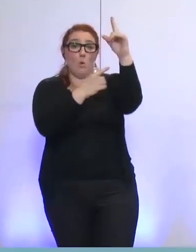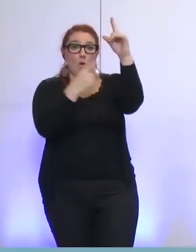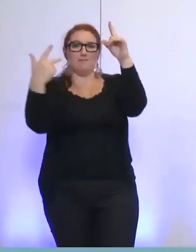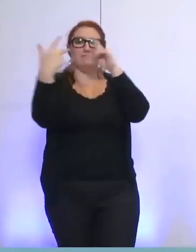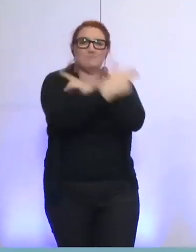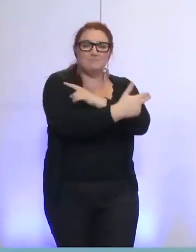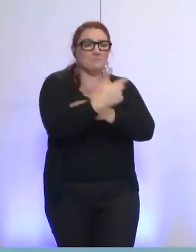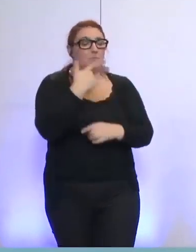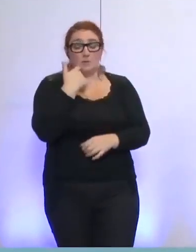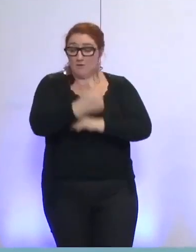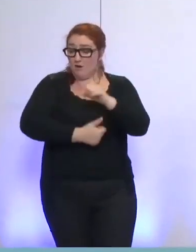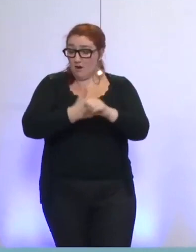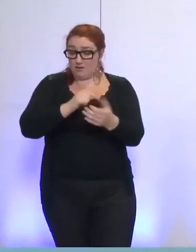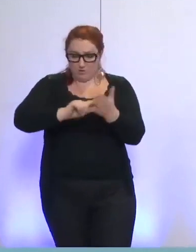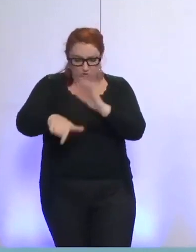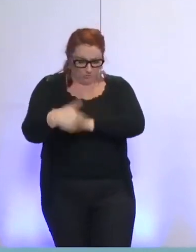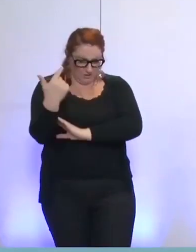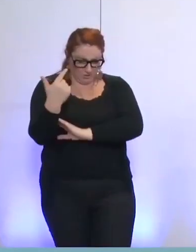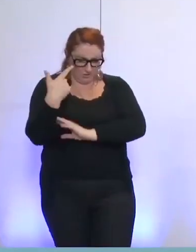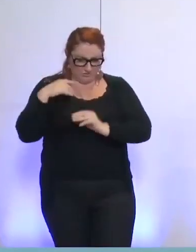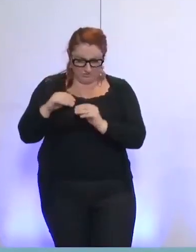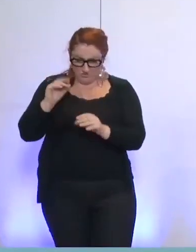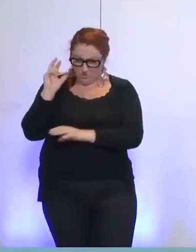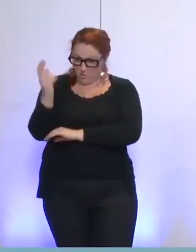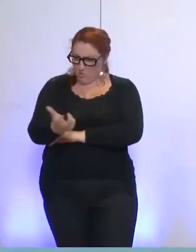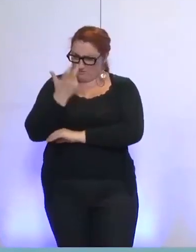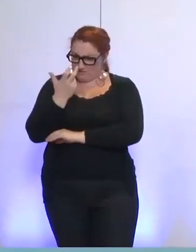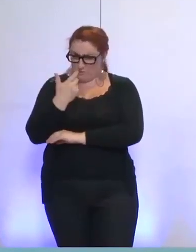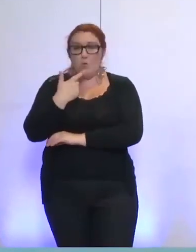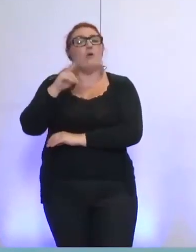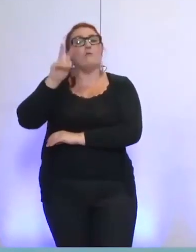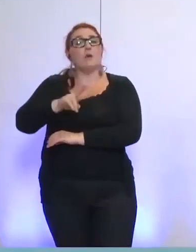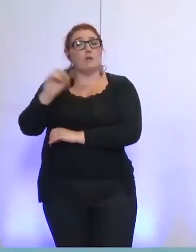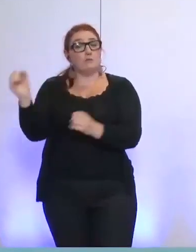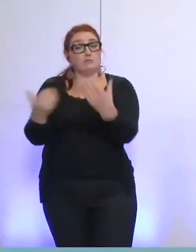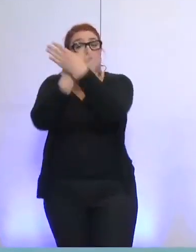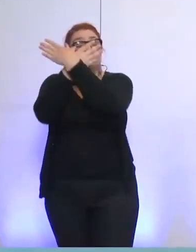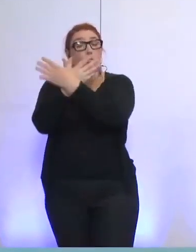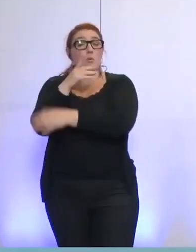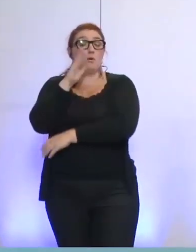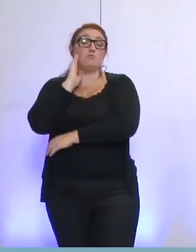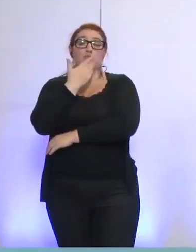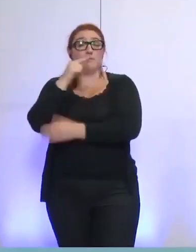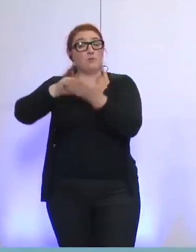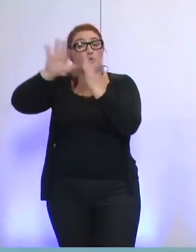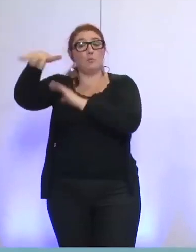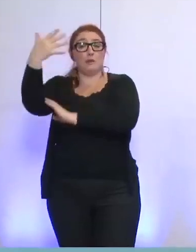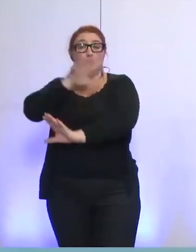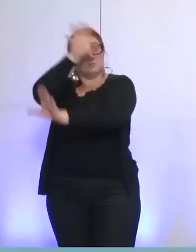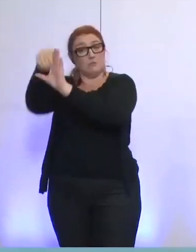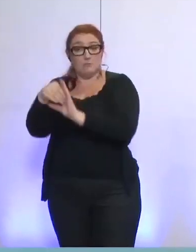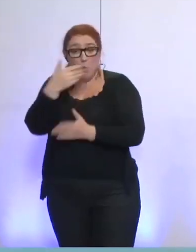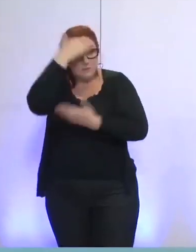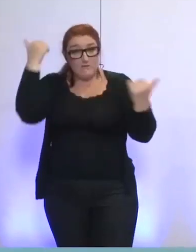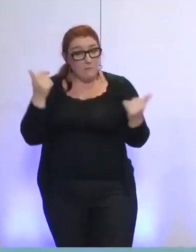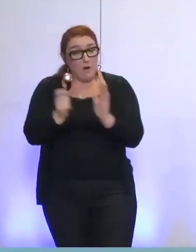rappelons-le, a été initié en 2012 avant même que nous sachions qu'il y allait avoir la métropole au 1er janvier 2015. Nous vous demandons la garantie du